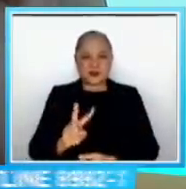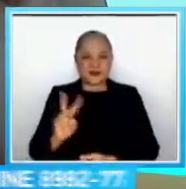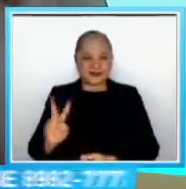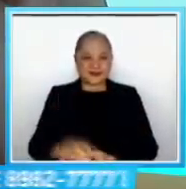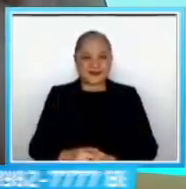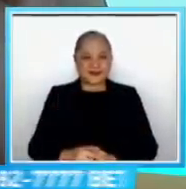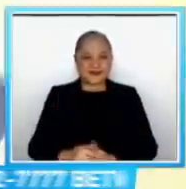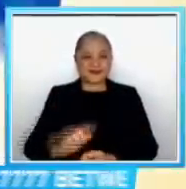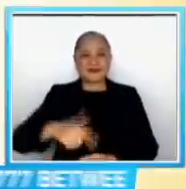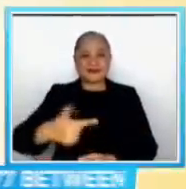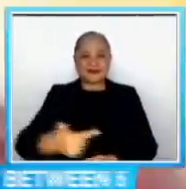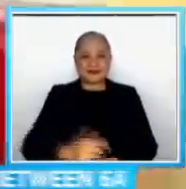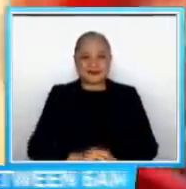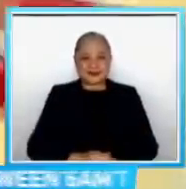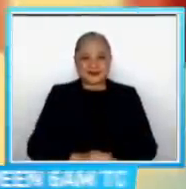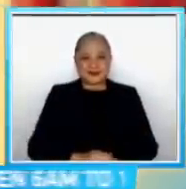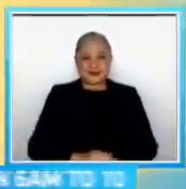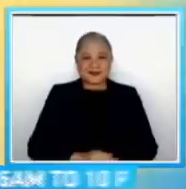Mai Bermudez